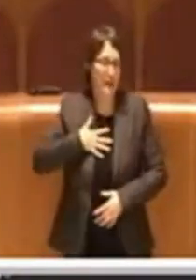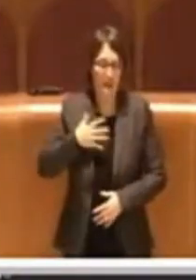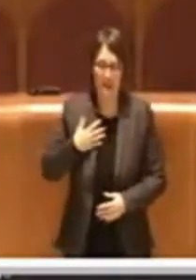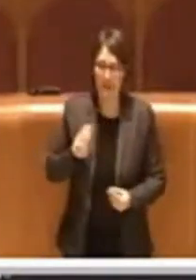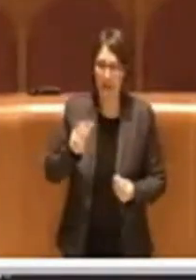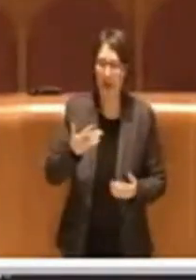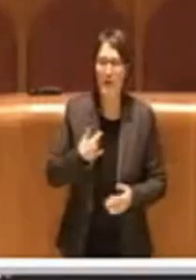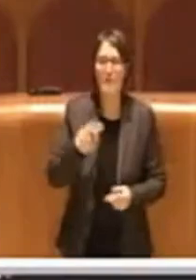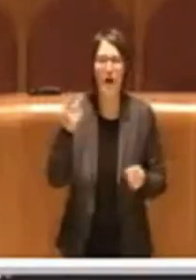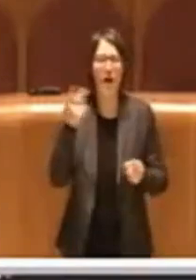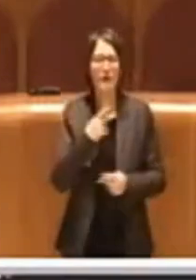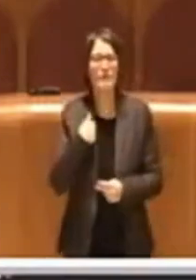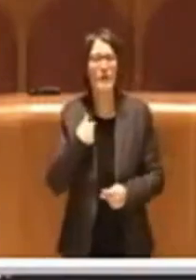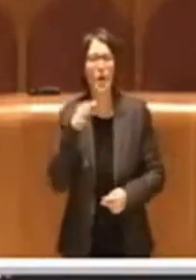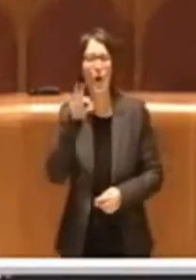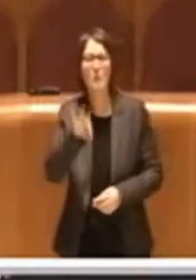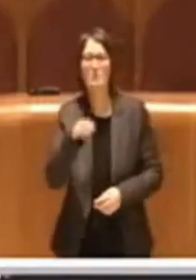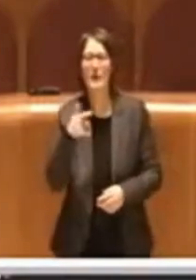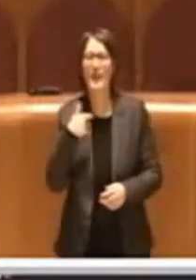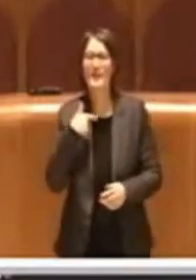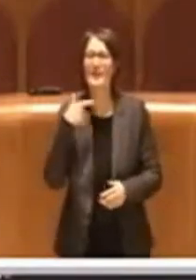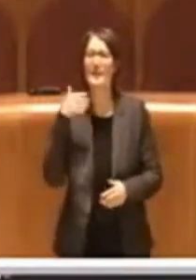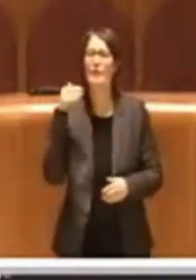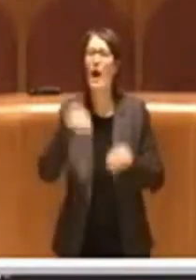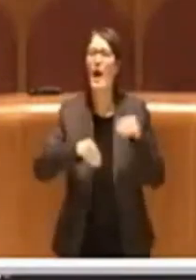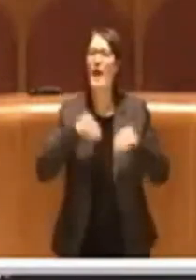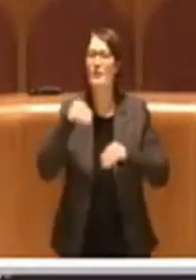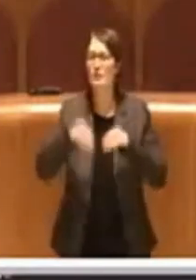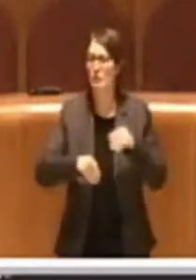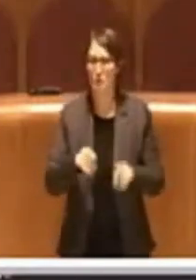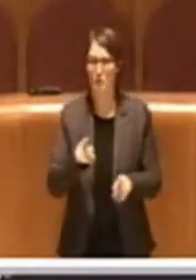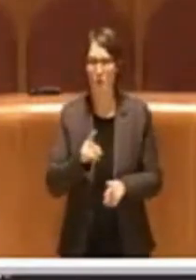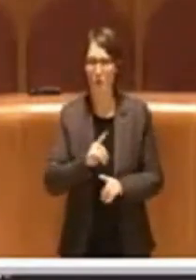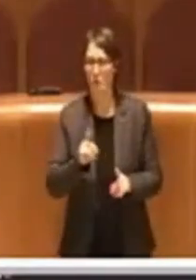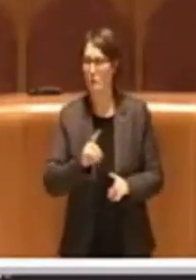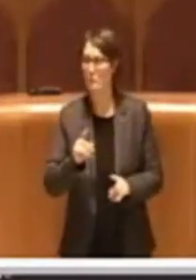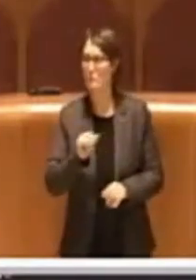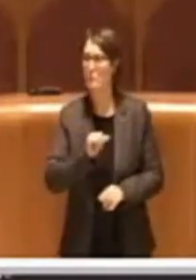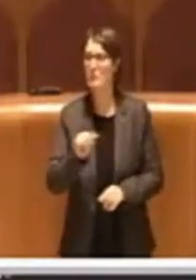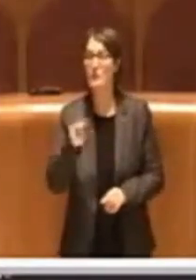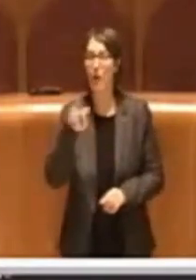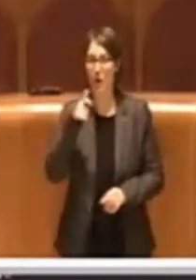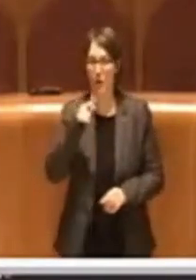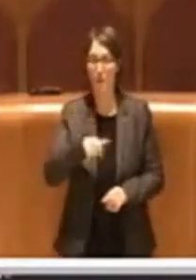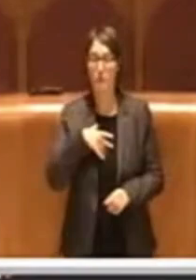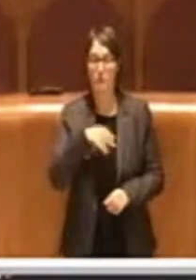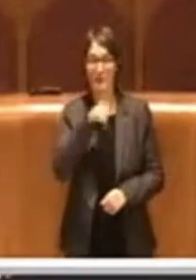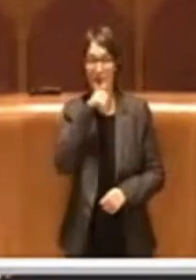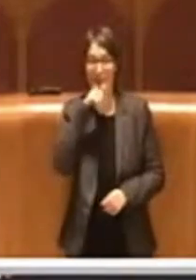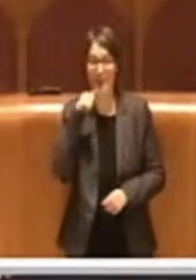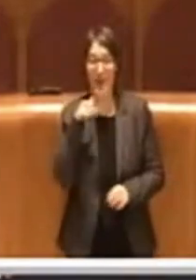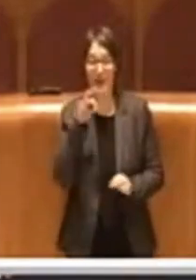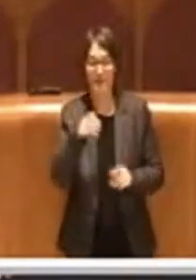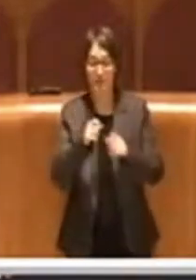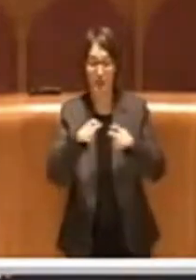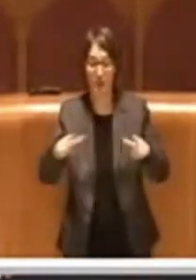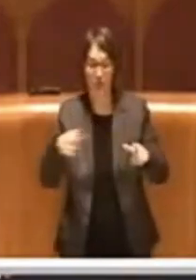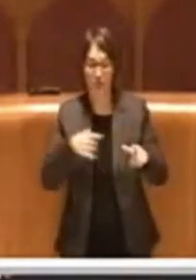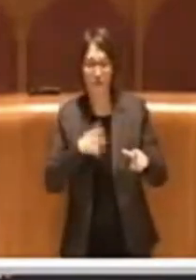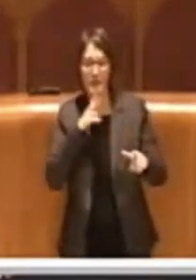elezioni, lo farà perché è necessario dare una risposta alla città